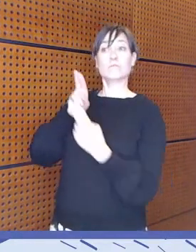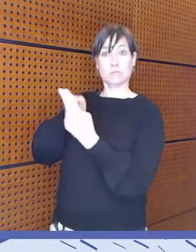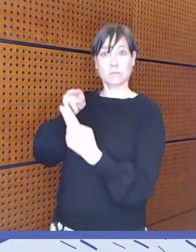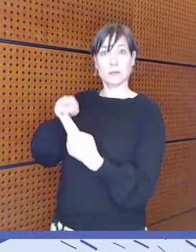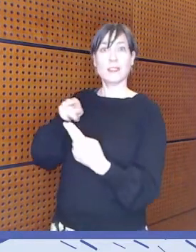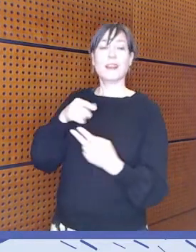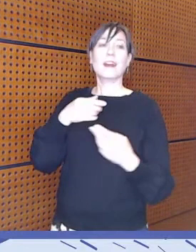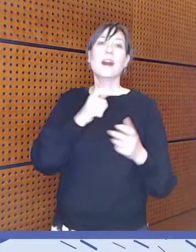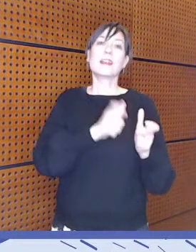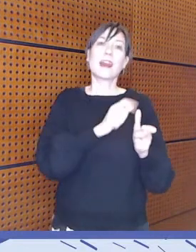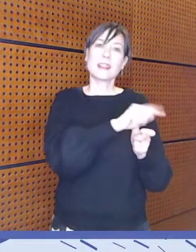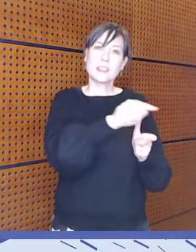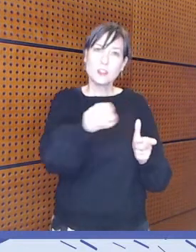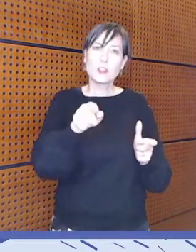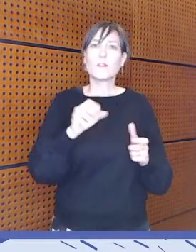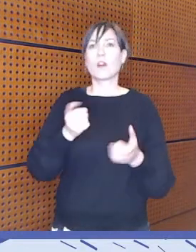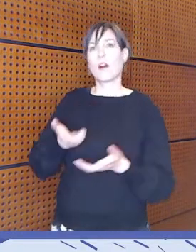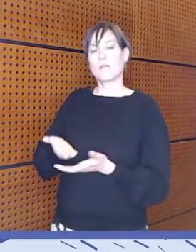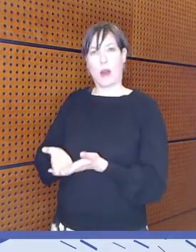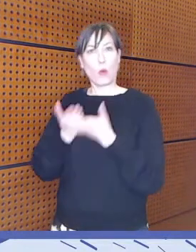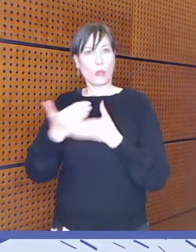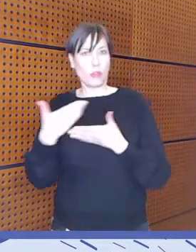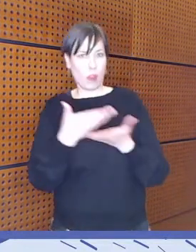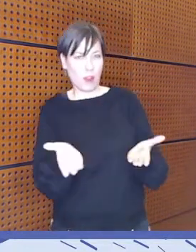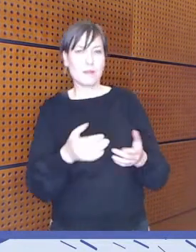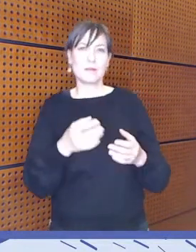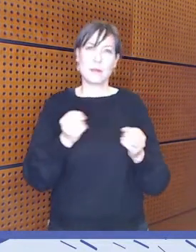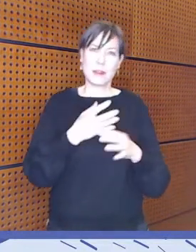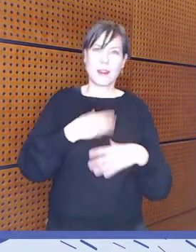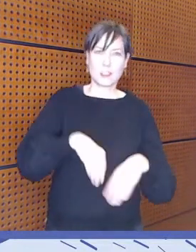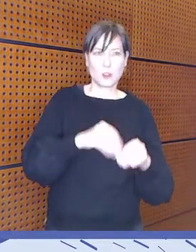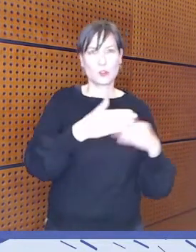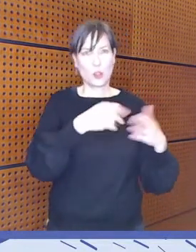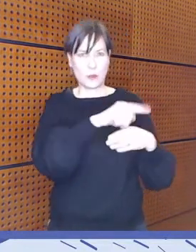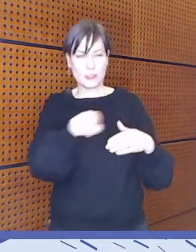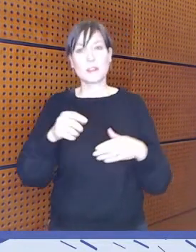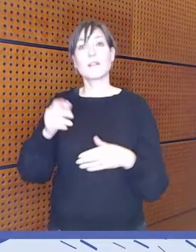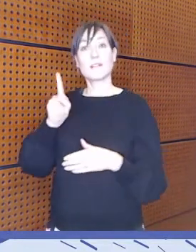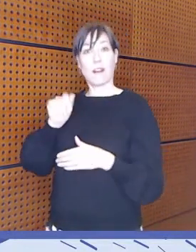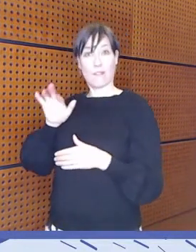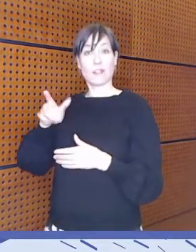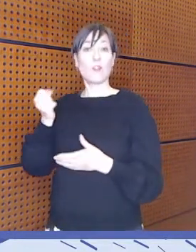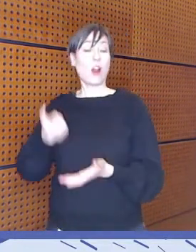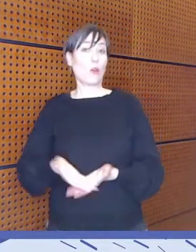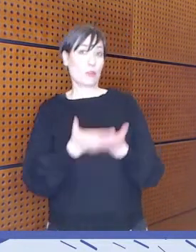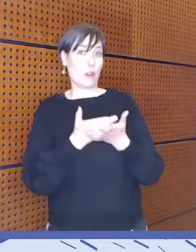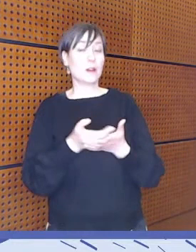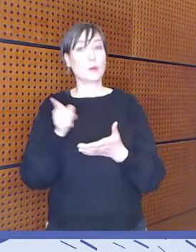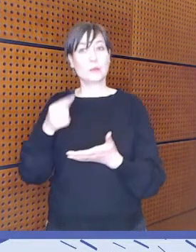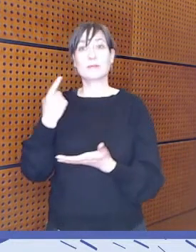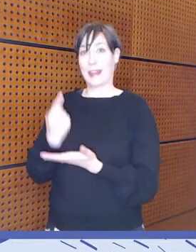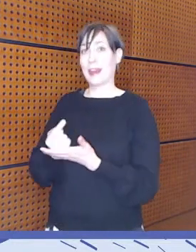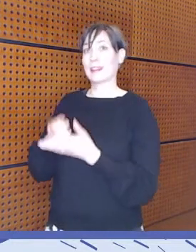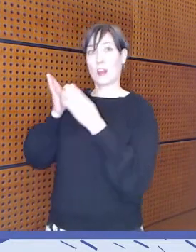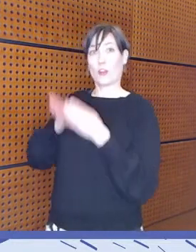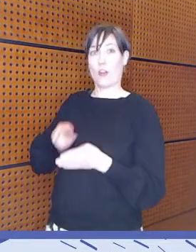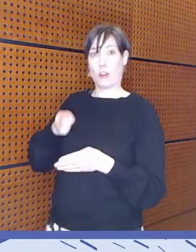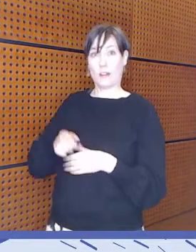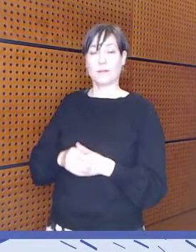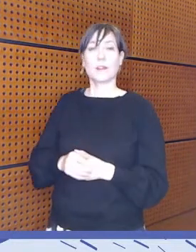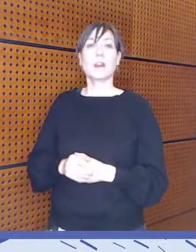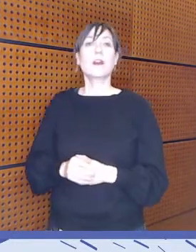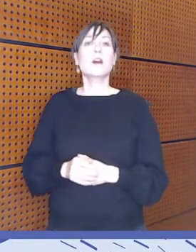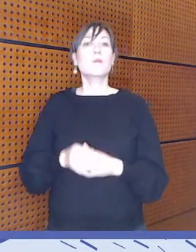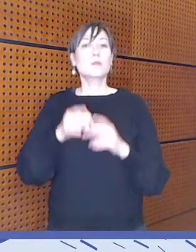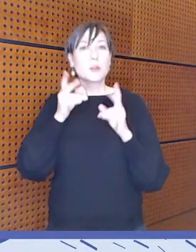sitten siinä arjen mediakasvatustoiminnassa. Se koettiin aika ensisijaisen tärkeänä, mutta sitten samaan aikaan tuli kyllä selkeästi